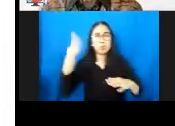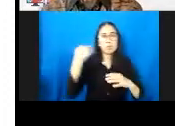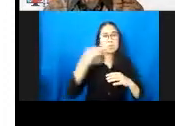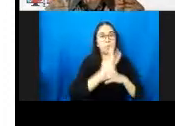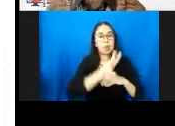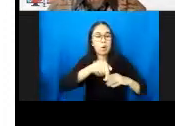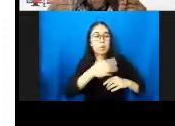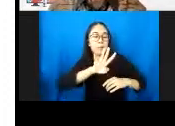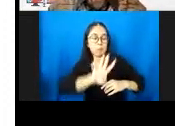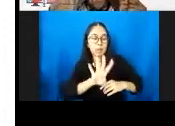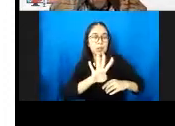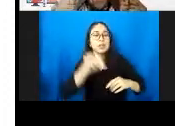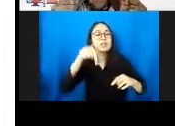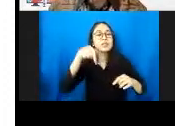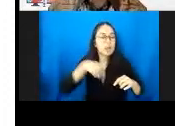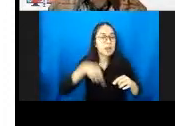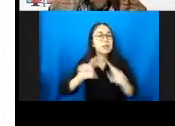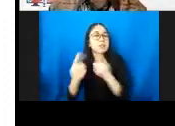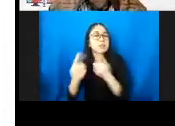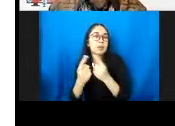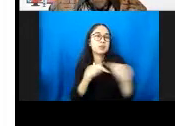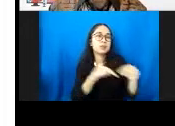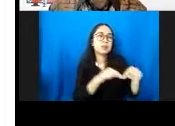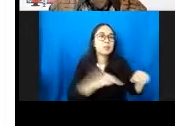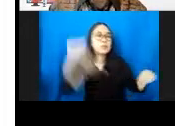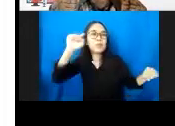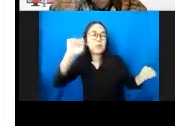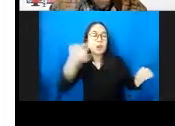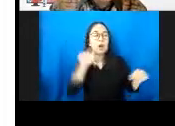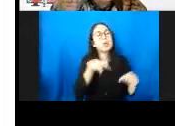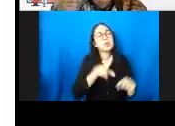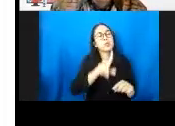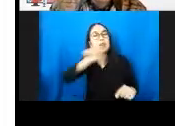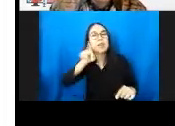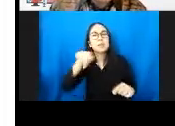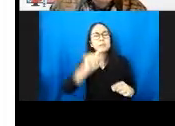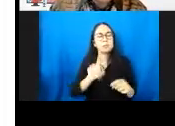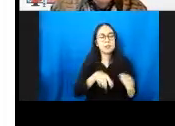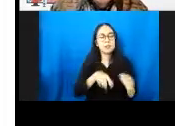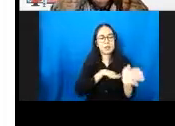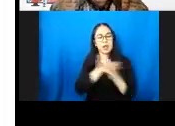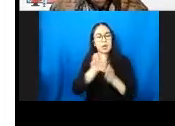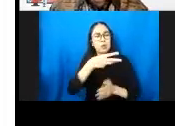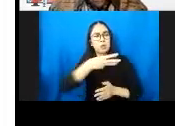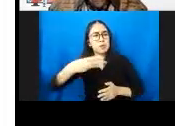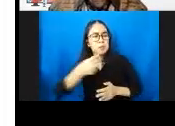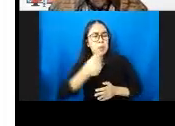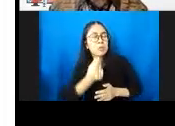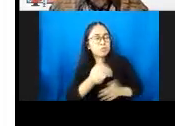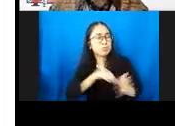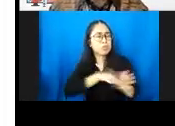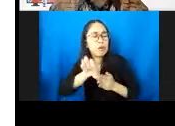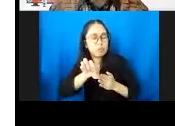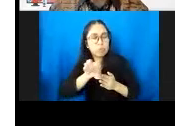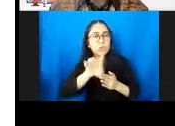sekarang itu menjadi 11. Jadi menjadi tanah-tanah besar di tengah kemajuan ekonomi dan infrastruktur sosial maupun